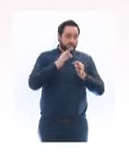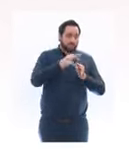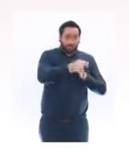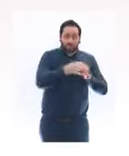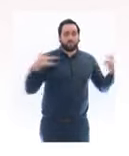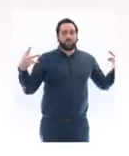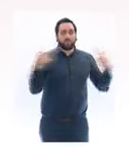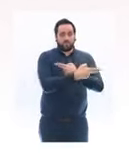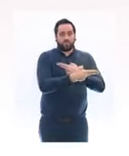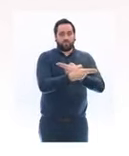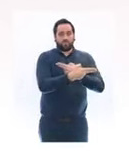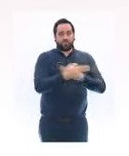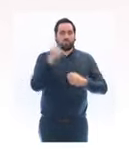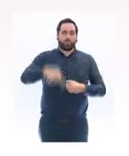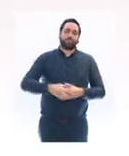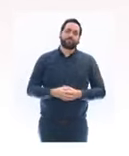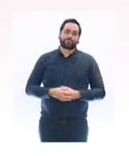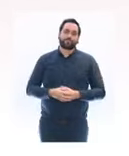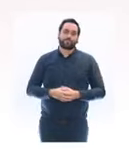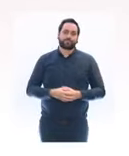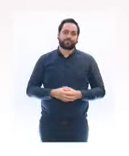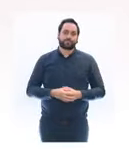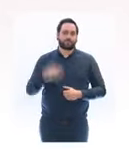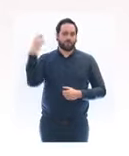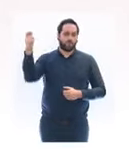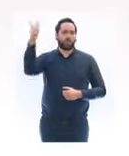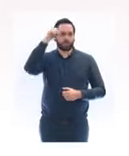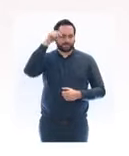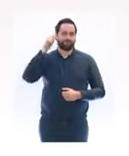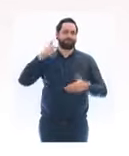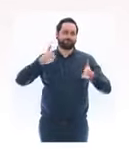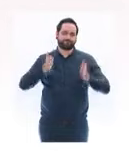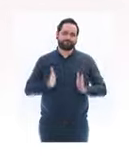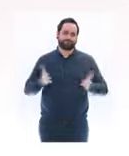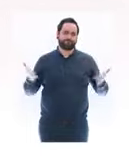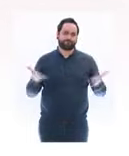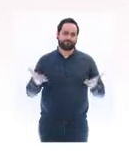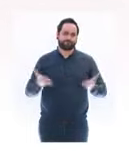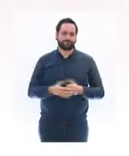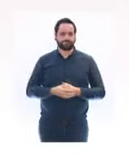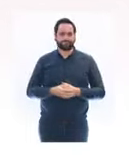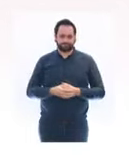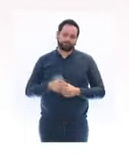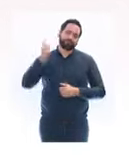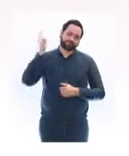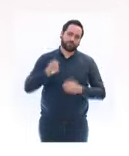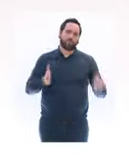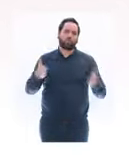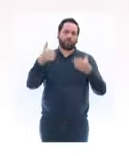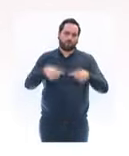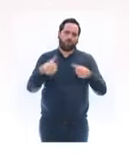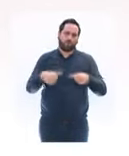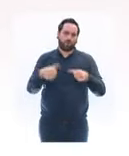C'est la raison pour laquelle le président de la République a décidé d'imposer un confinement adapté à l